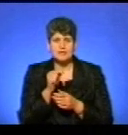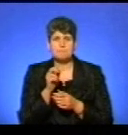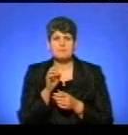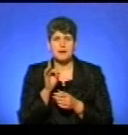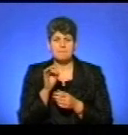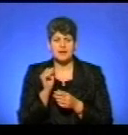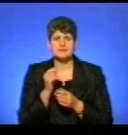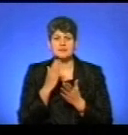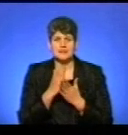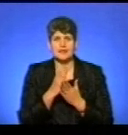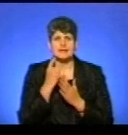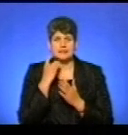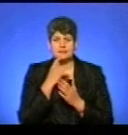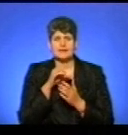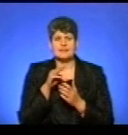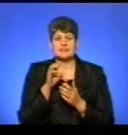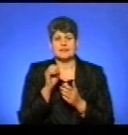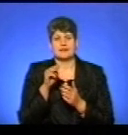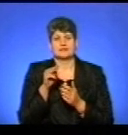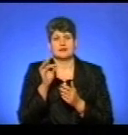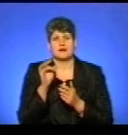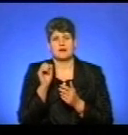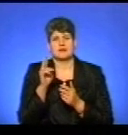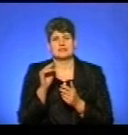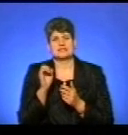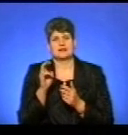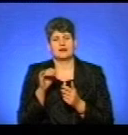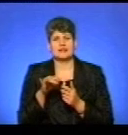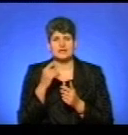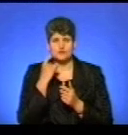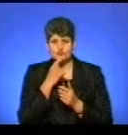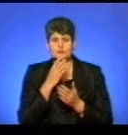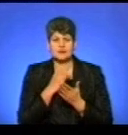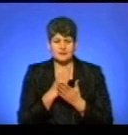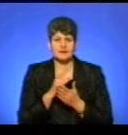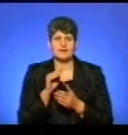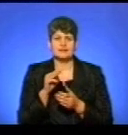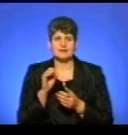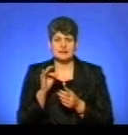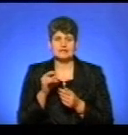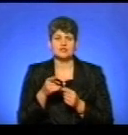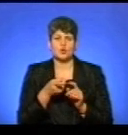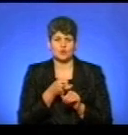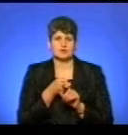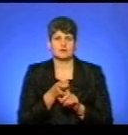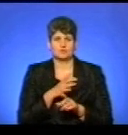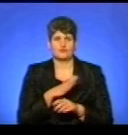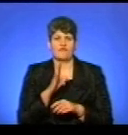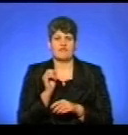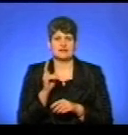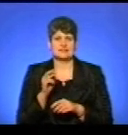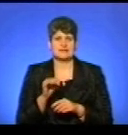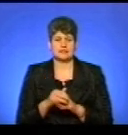антибіотик, тетрациклін, і лабораторія показує, якщо в зубах є тетрациклін, значить лисиця контактувала з вакцином.